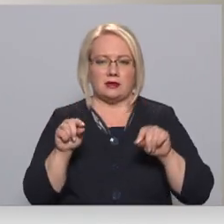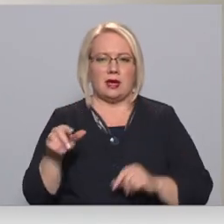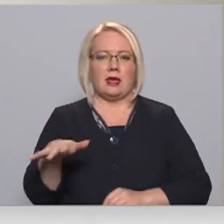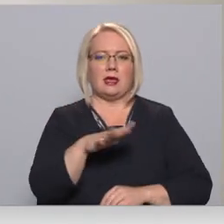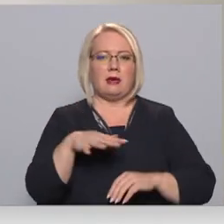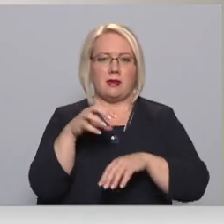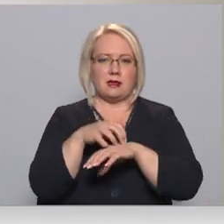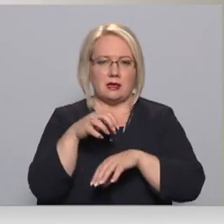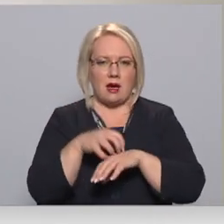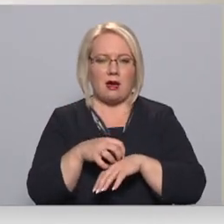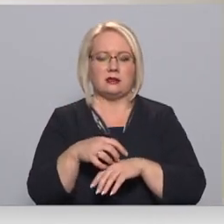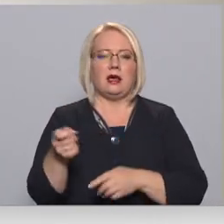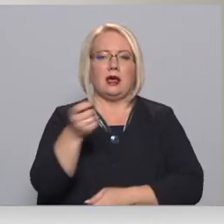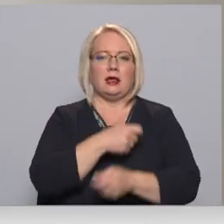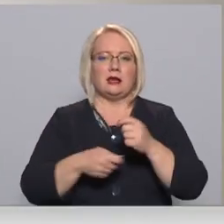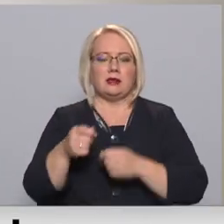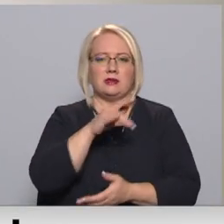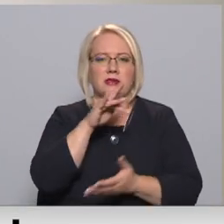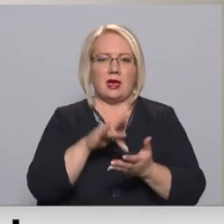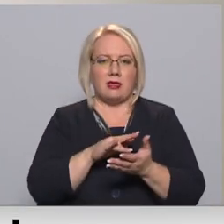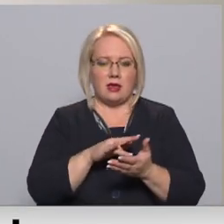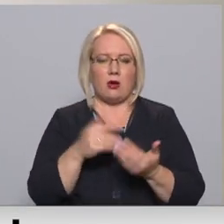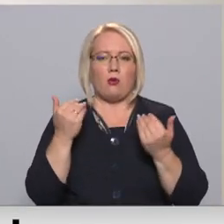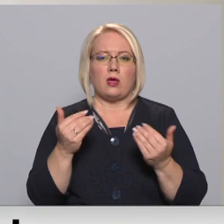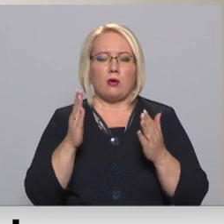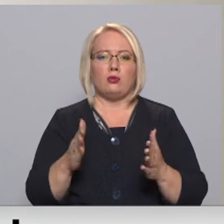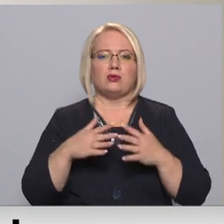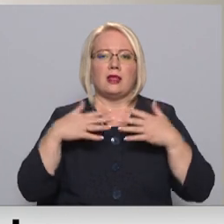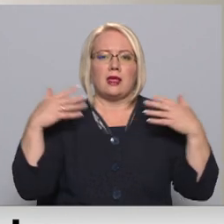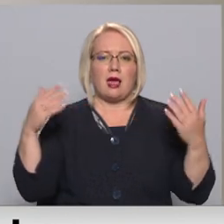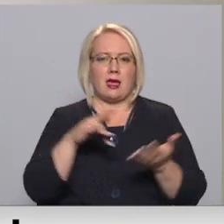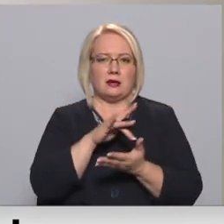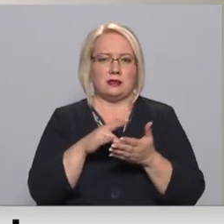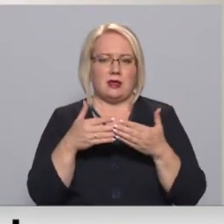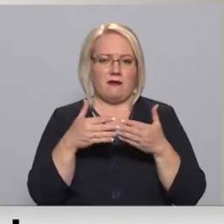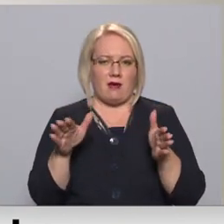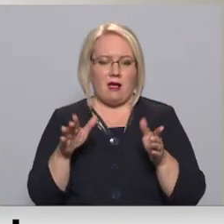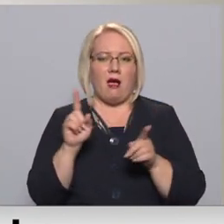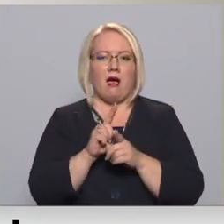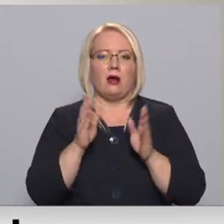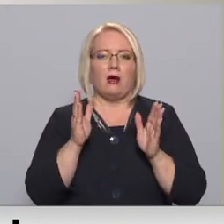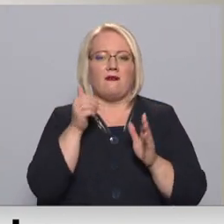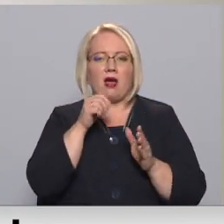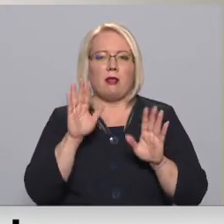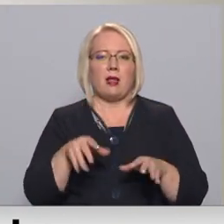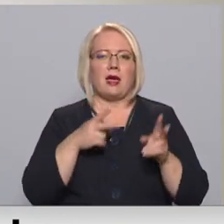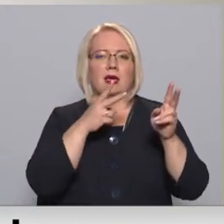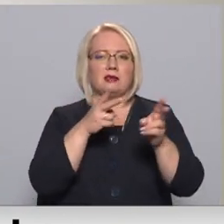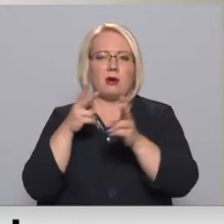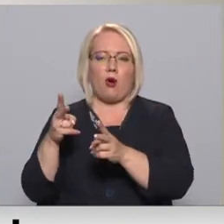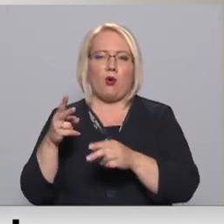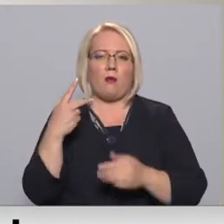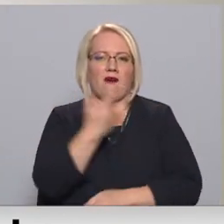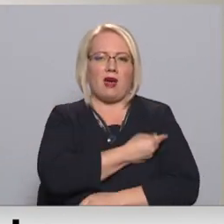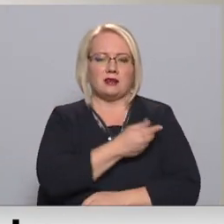ārsti, Tirsniecības centra vakcinācijas punktu. Tagad būs lielie centri. Plus, protams, arī paliek izbraukumi vakcinācija, ka